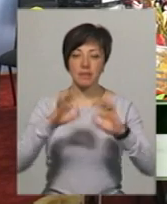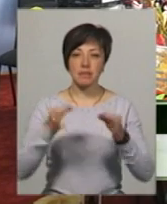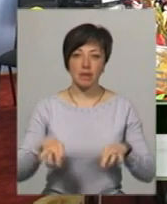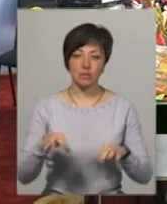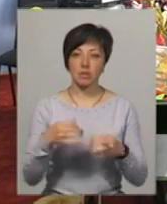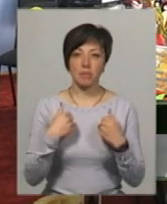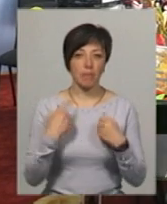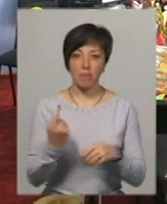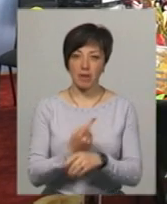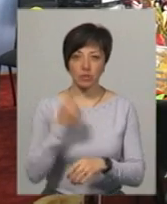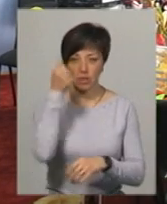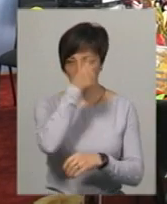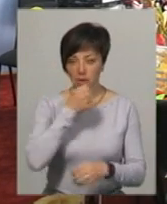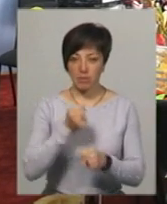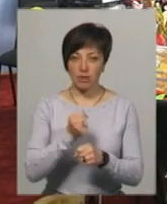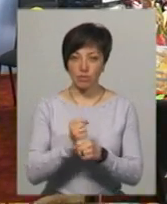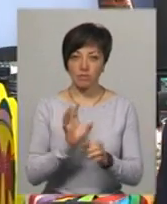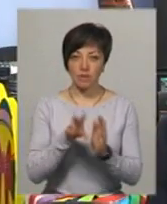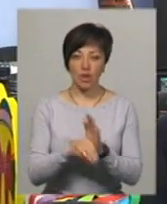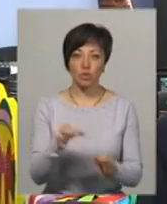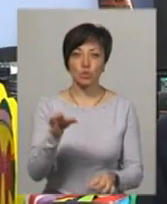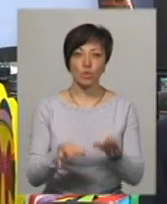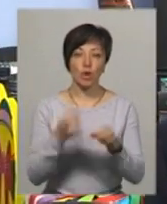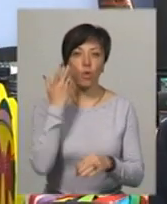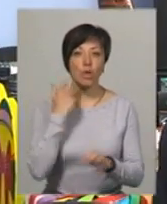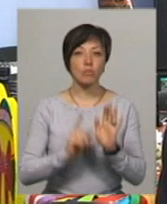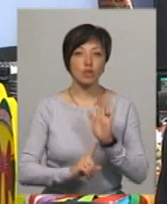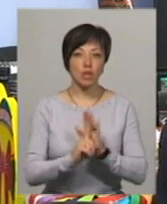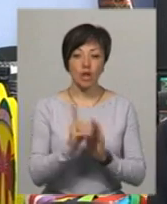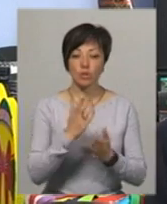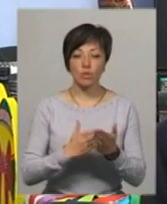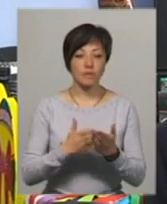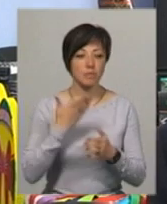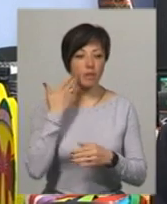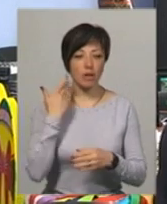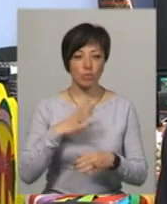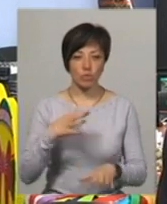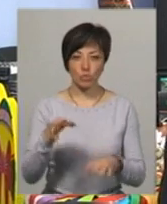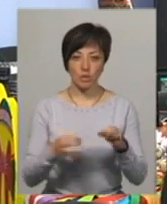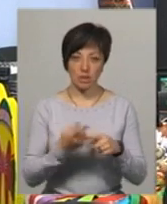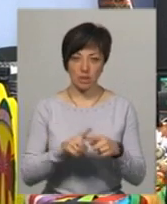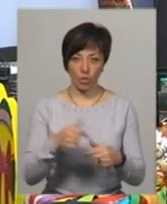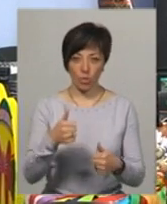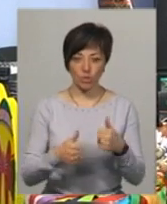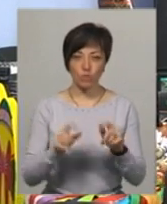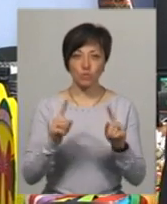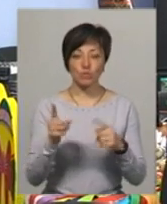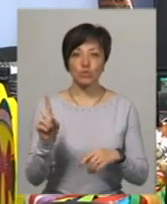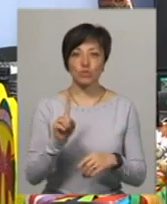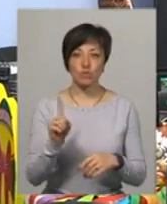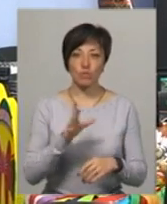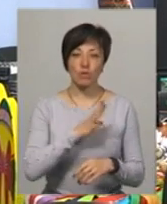'ятаю, ми вже не перший рік працюємо у складі журі. Коли ми починали, то зовсім легко було судити цей конкурс. Тому що було